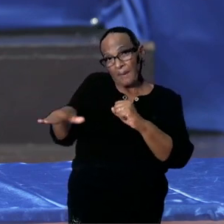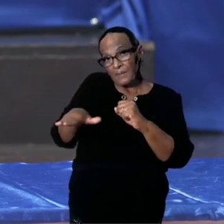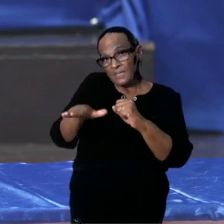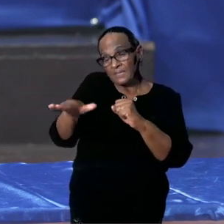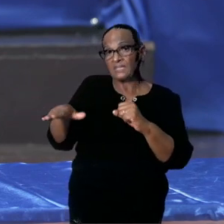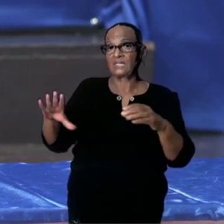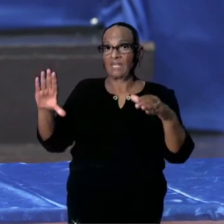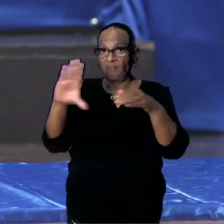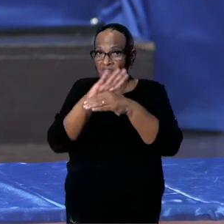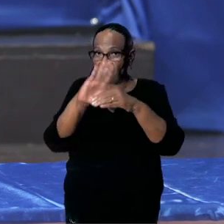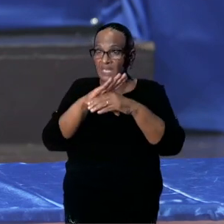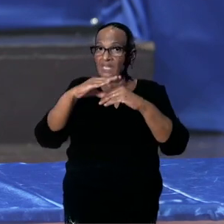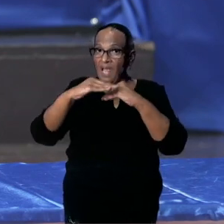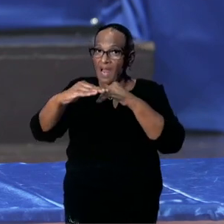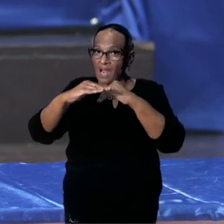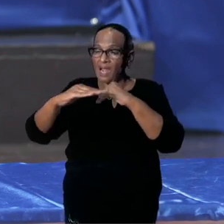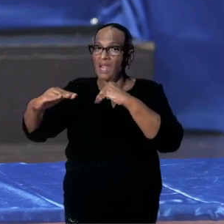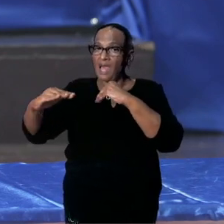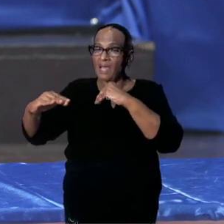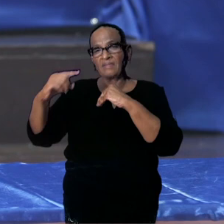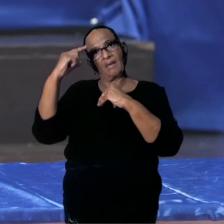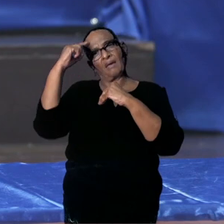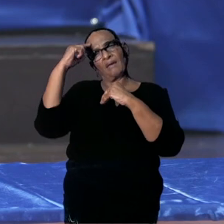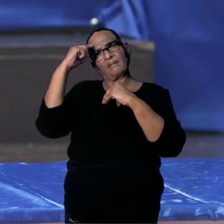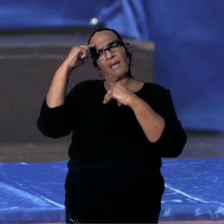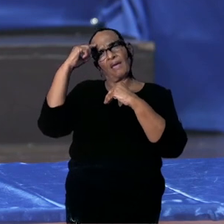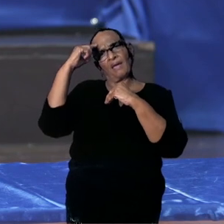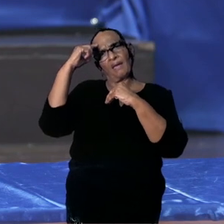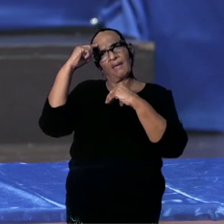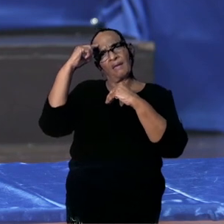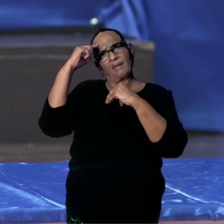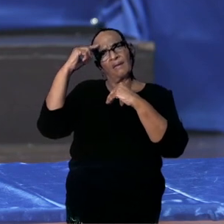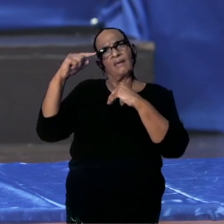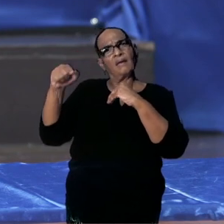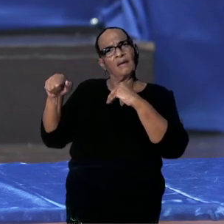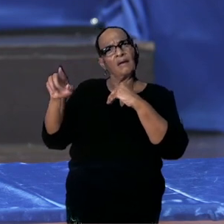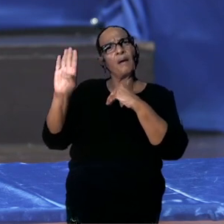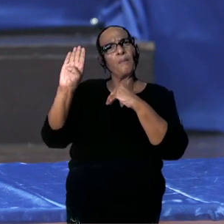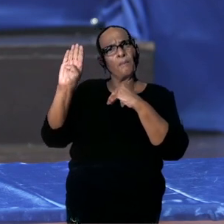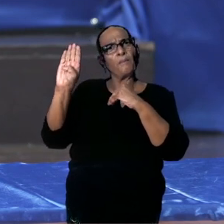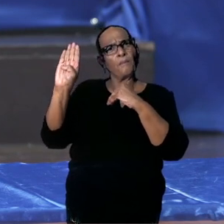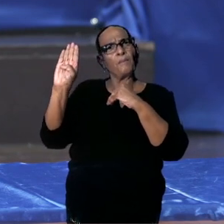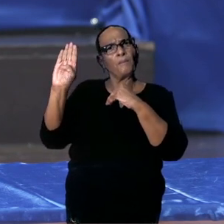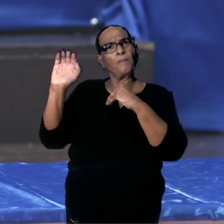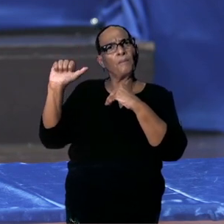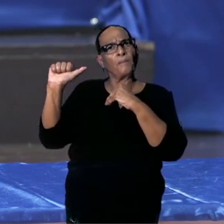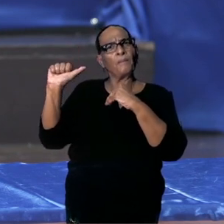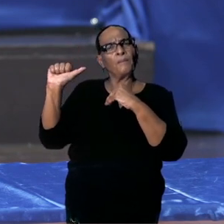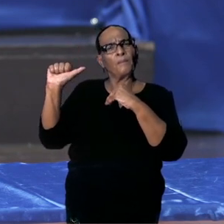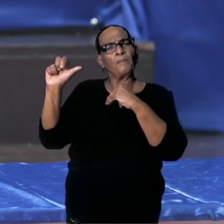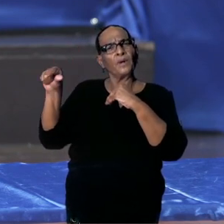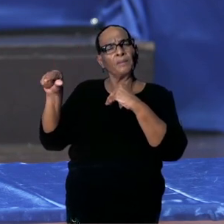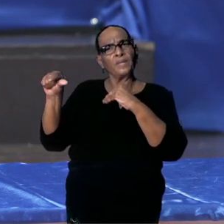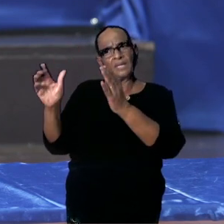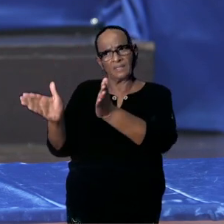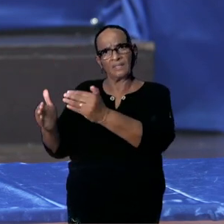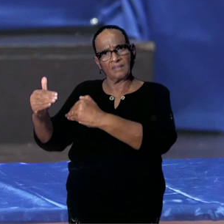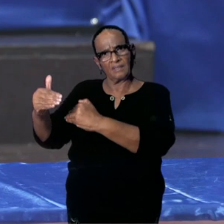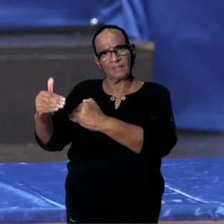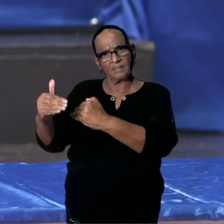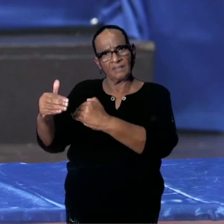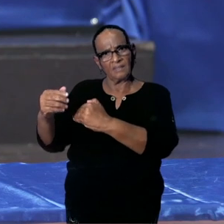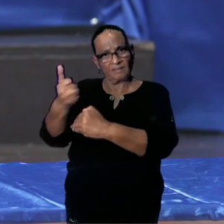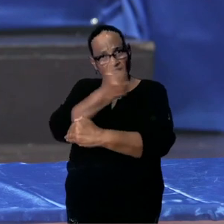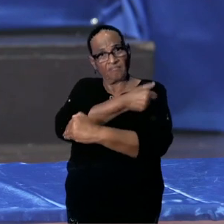bevriende landen bedacht om uit hun gezonde dosis, ontvangen dosis en ontvangen